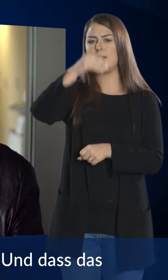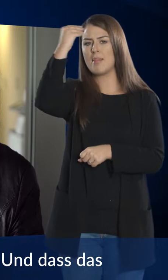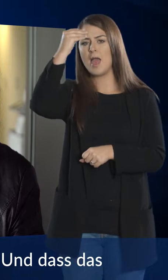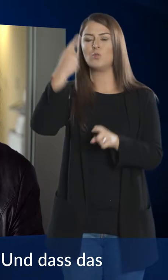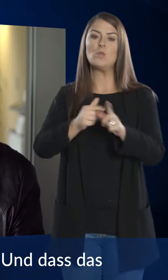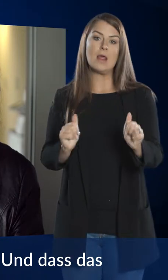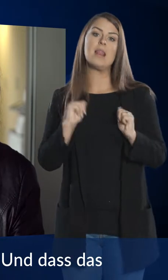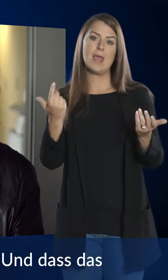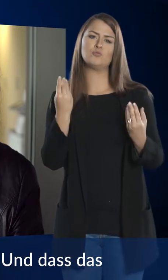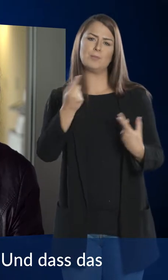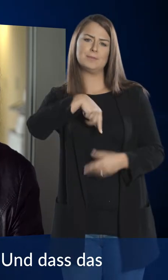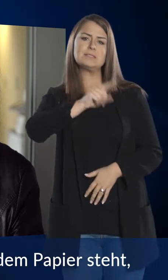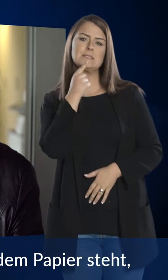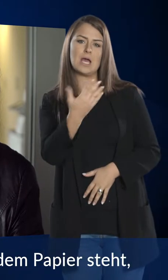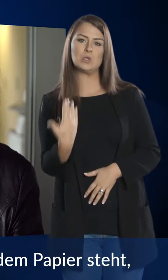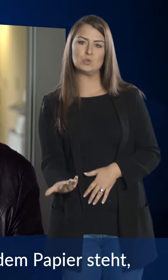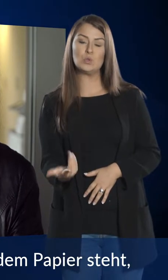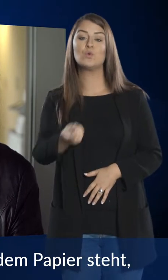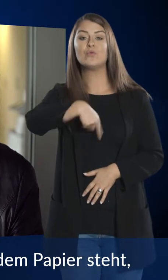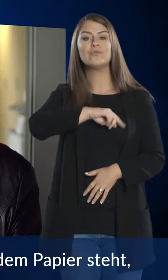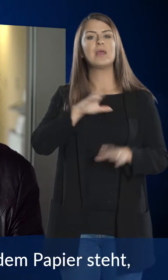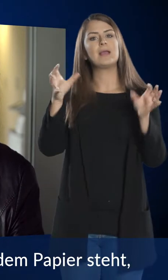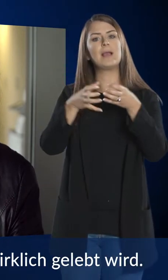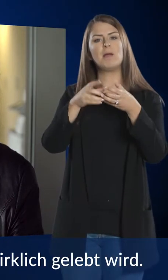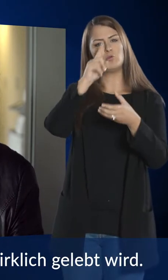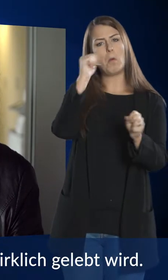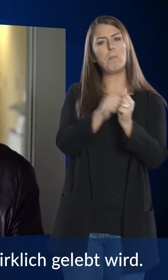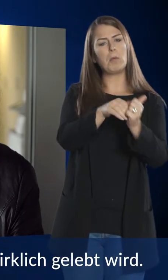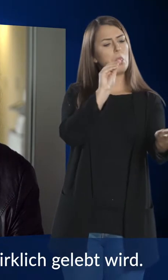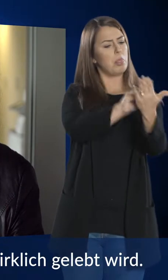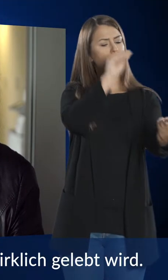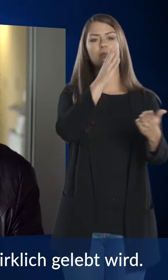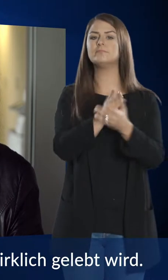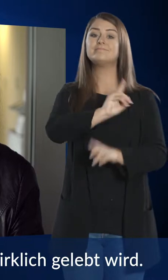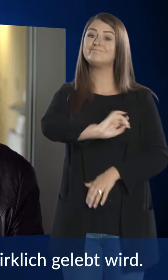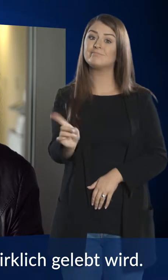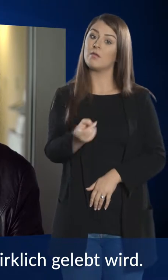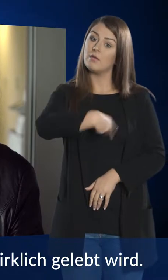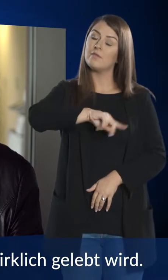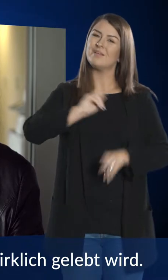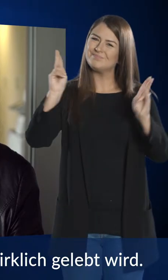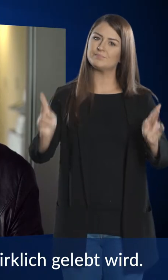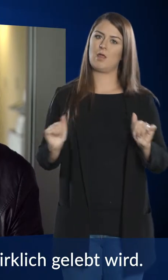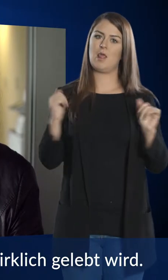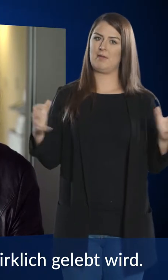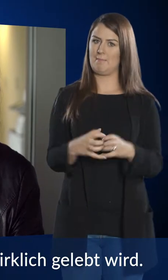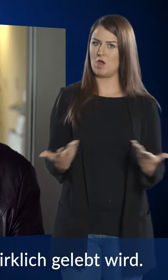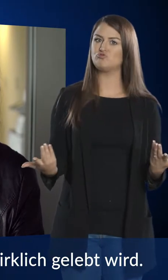sagen. Und dass das Wort Gemeinschaft nicht nur auf dem Papier steht, sondern dass diese Gemeinschaft wirklich